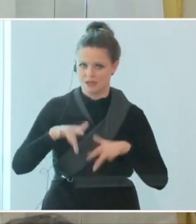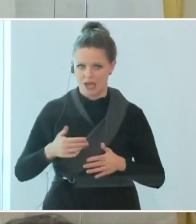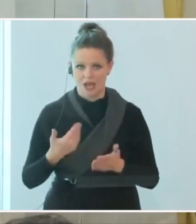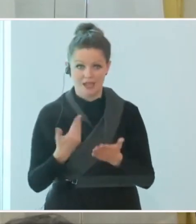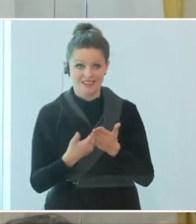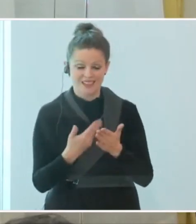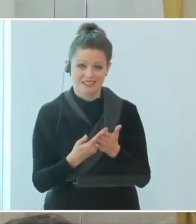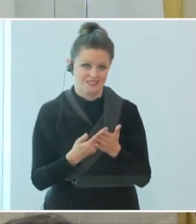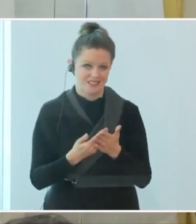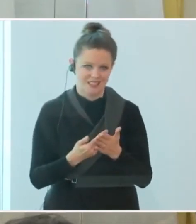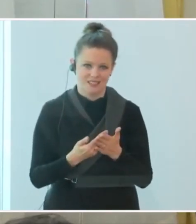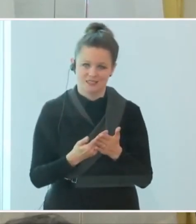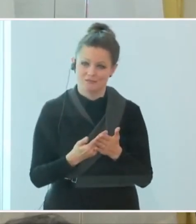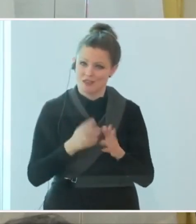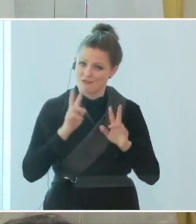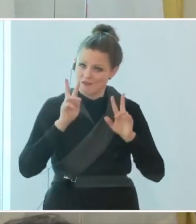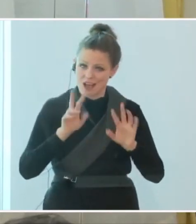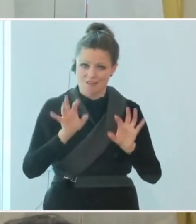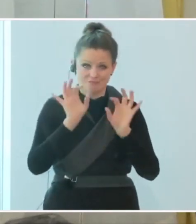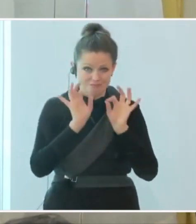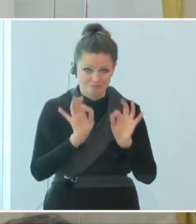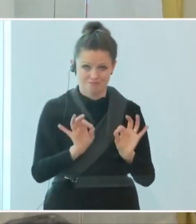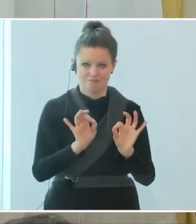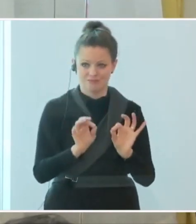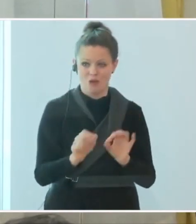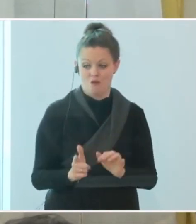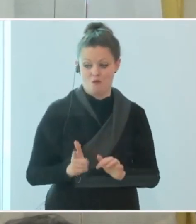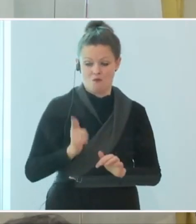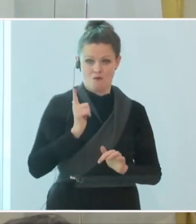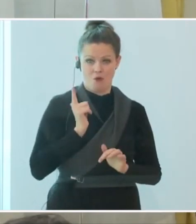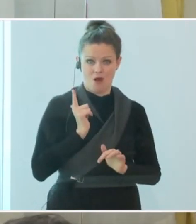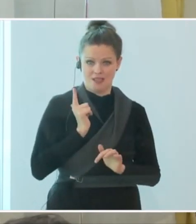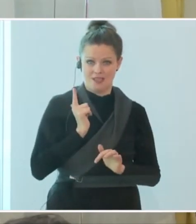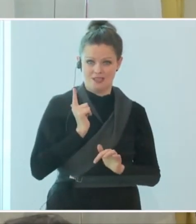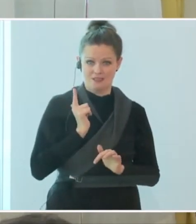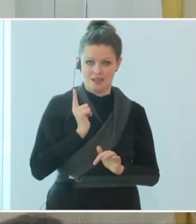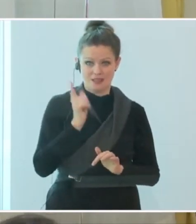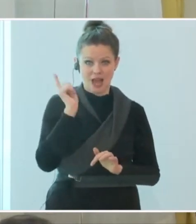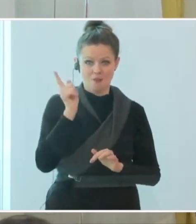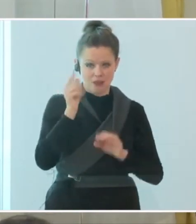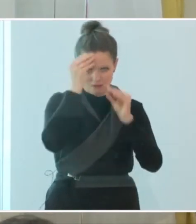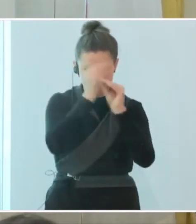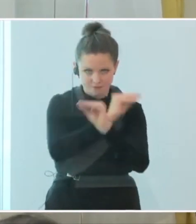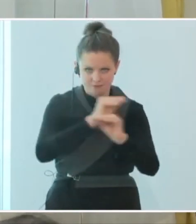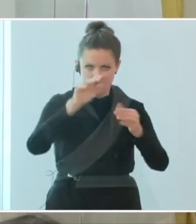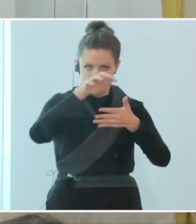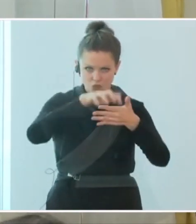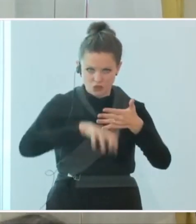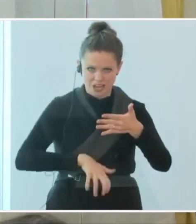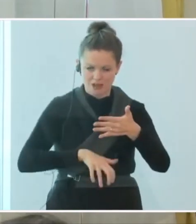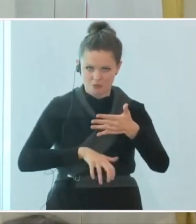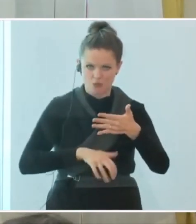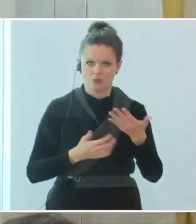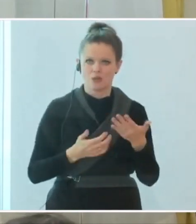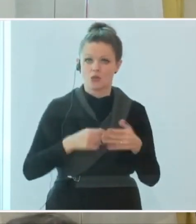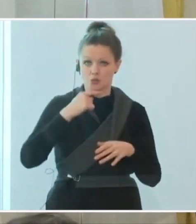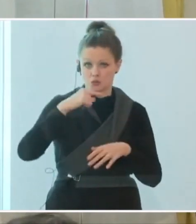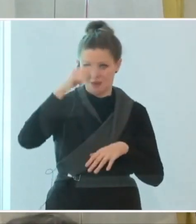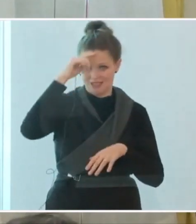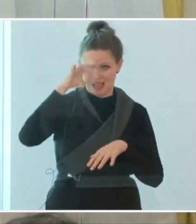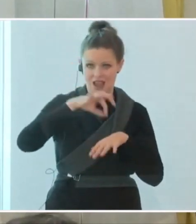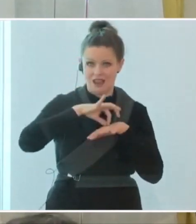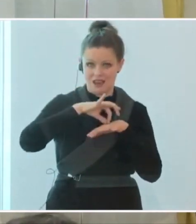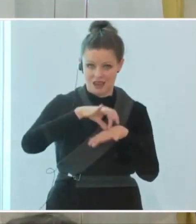heißt, ich habe es absolut begrüßt, dass wir vorgestern ein Appellschreiben der Leitungen der österreichischen Spitäler